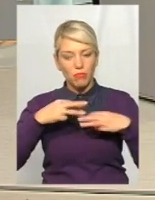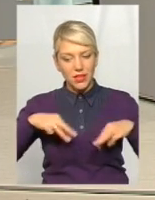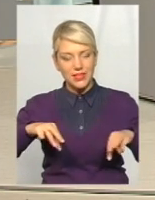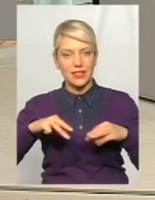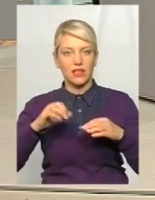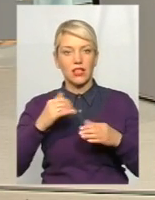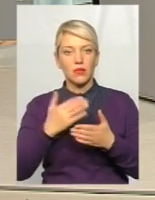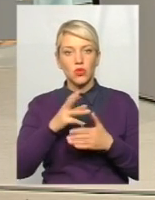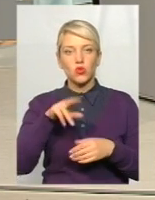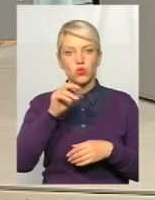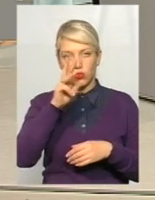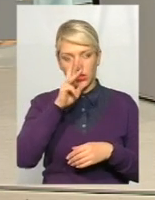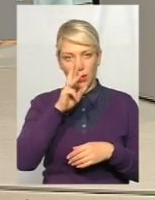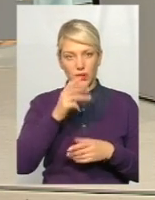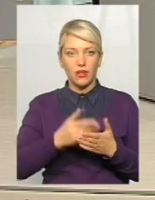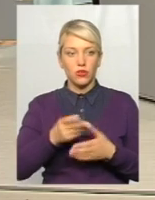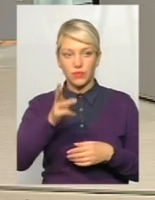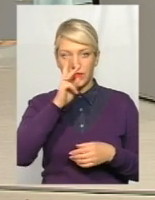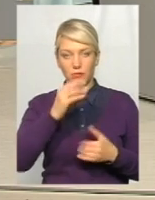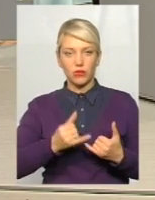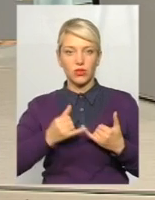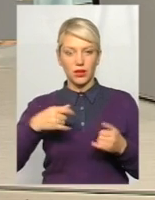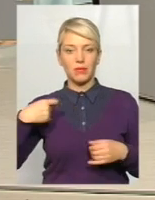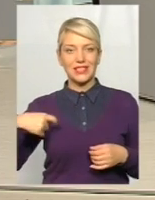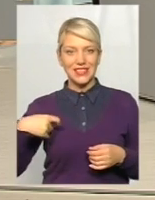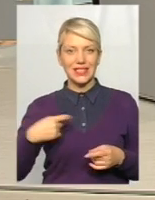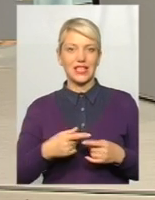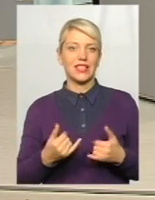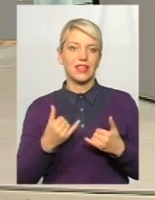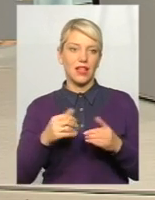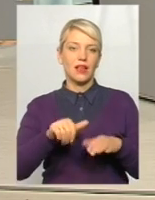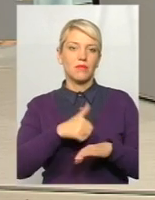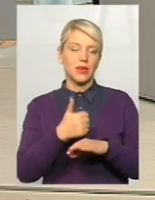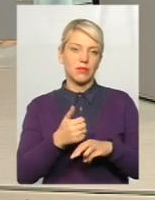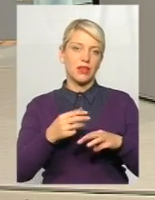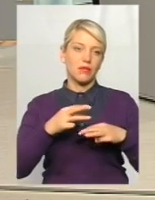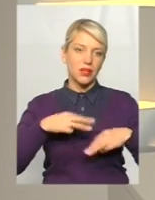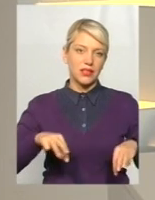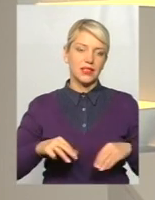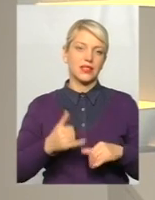наприклад, заради неплати, то маємо сказати, що зарплату для президента, для прем'єр-міністра, для головної Верховної Ради проходять в нашій програмі.